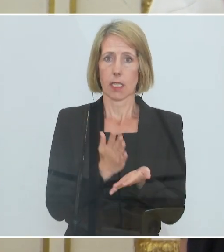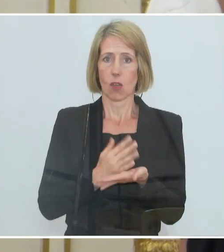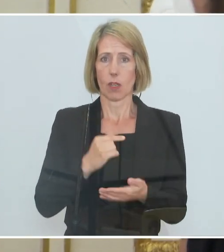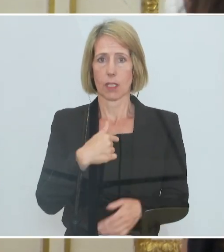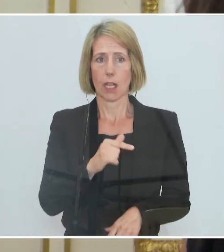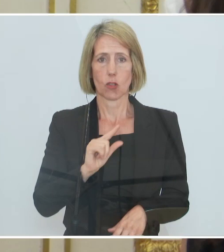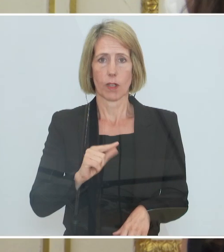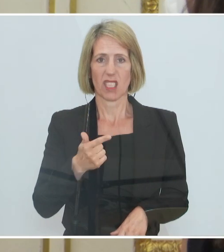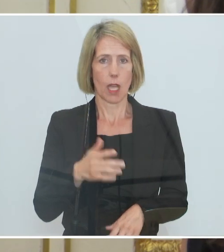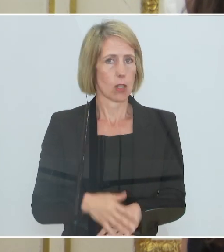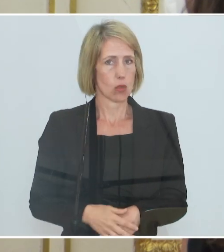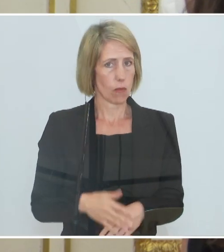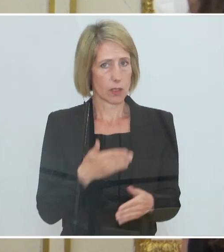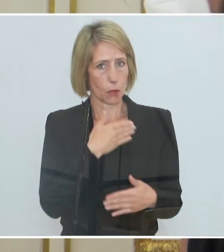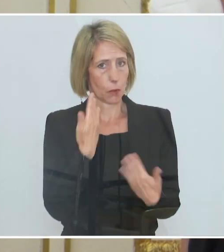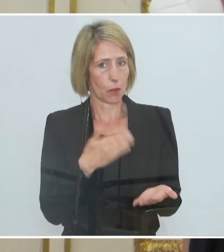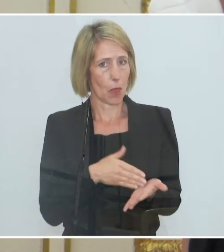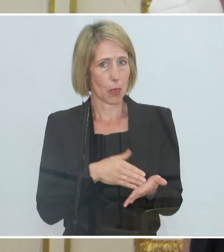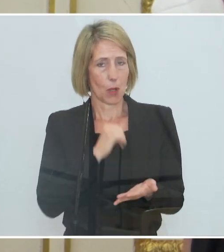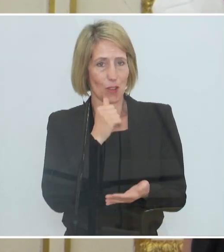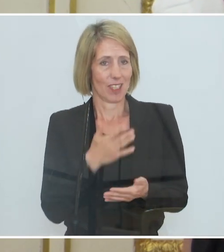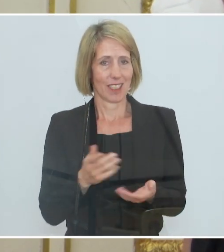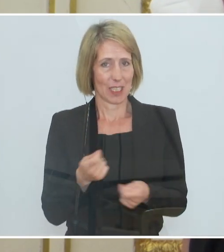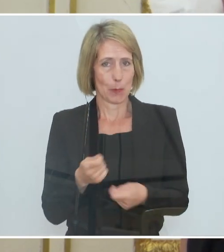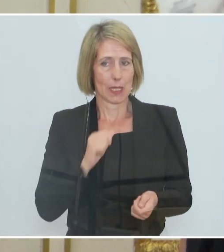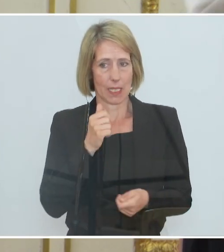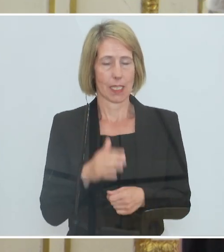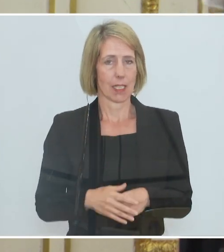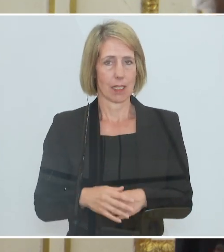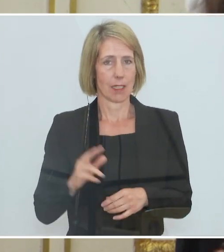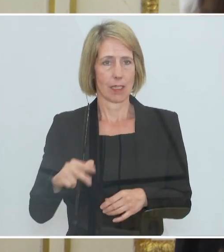es geht ja erst ab Juli. Ja, aber trotzdem, das dritte Quartal ist ja noch her.